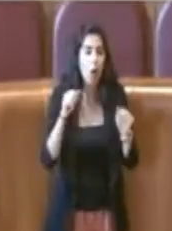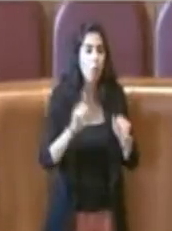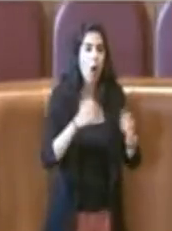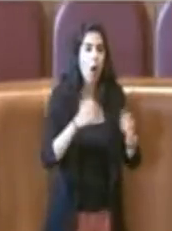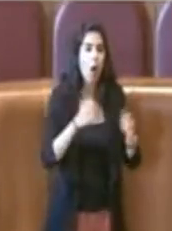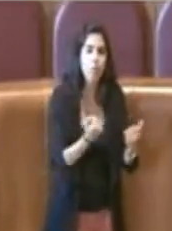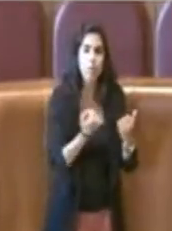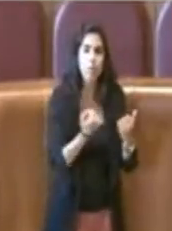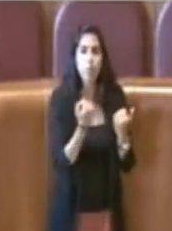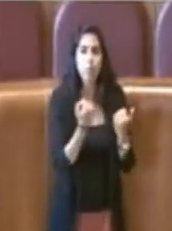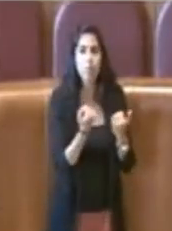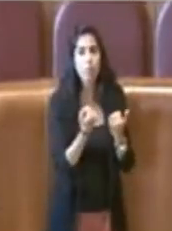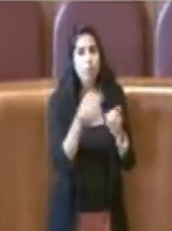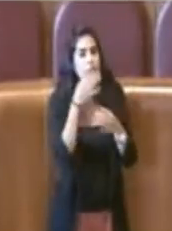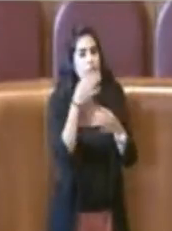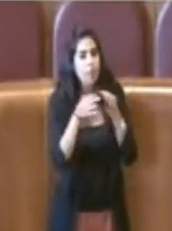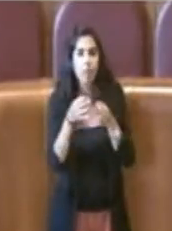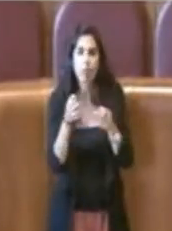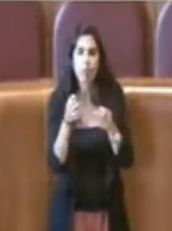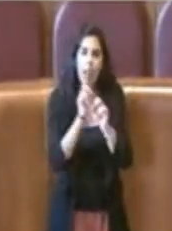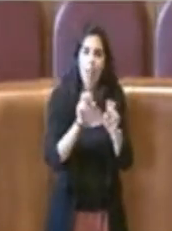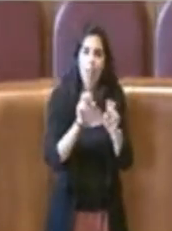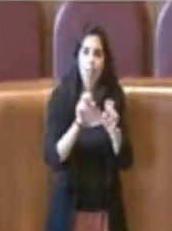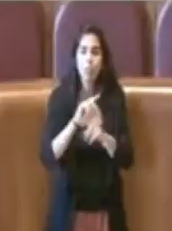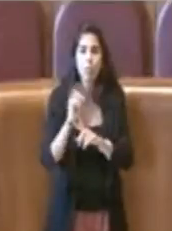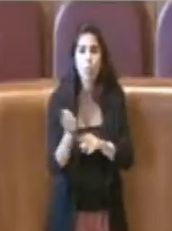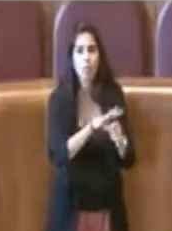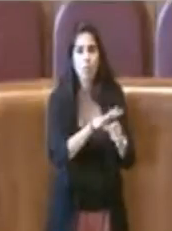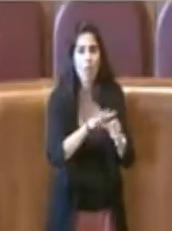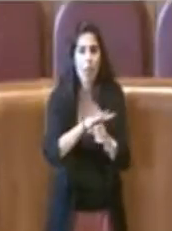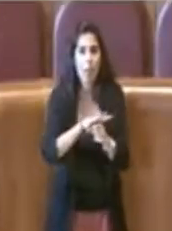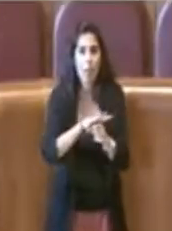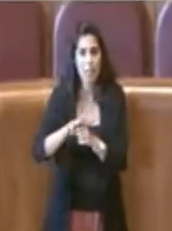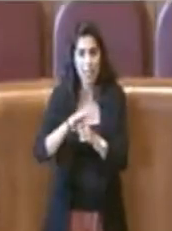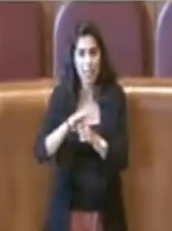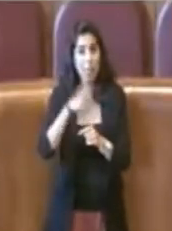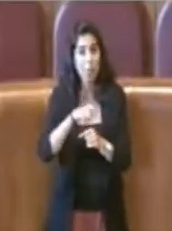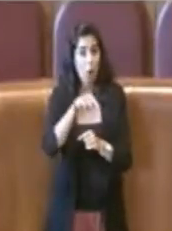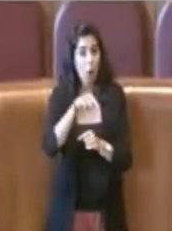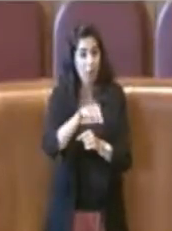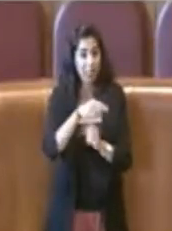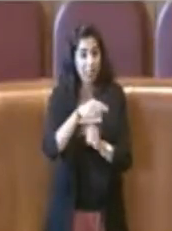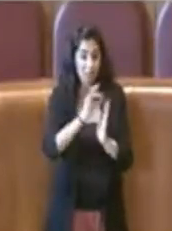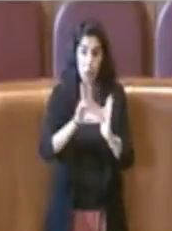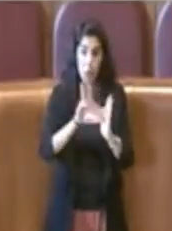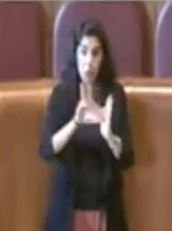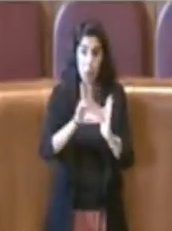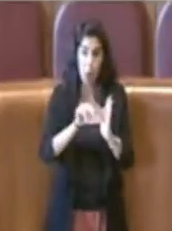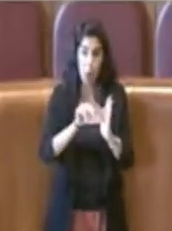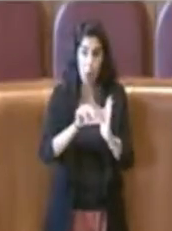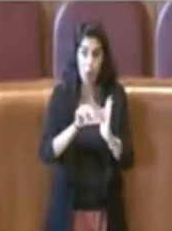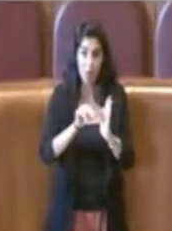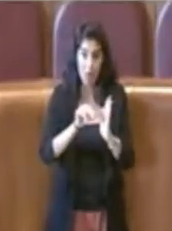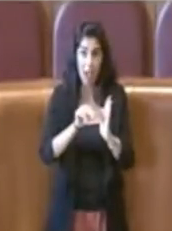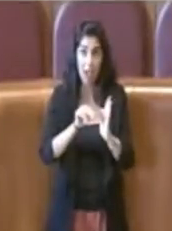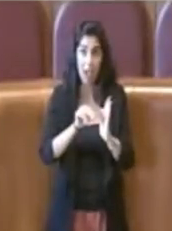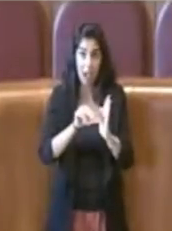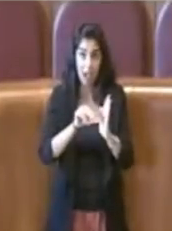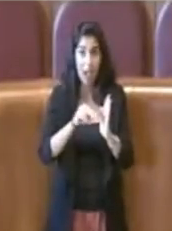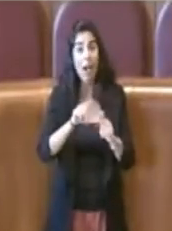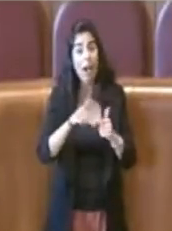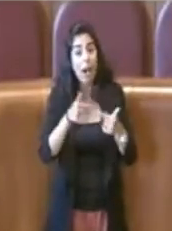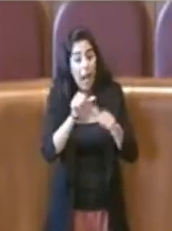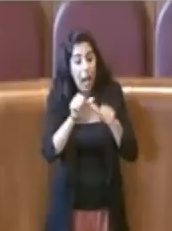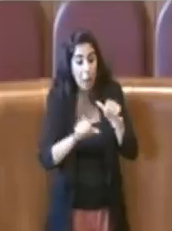questa nuova norma che andava a smantellare una prassi consolidata